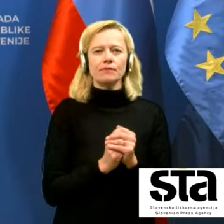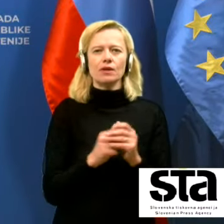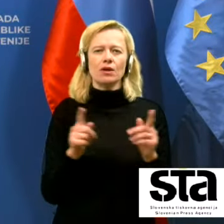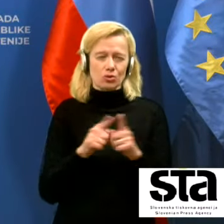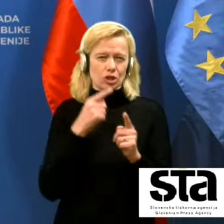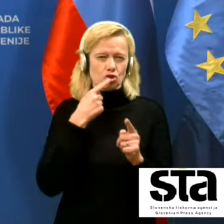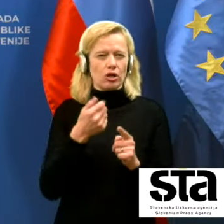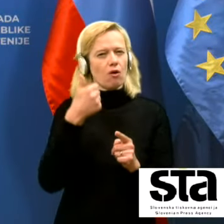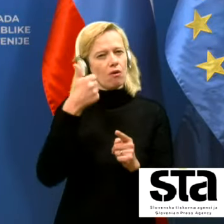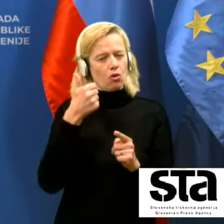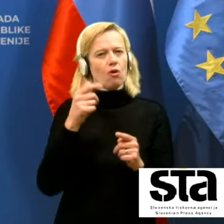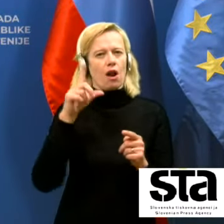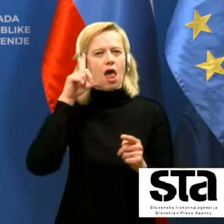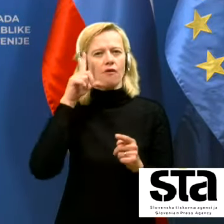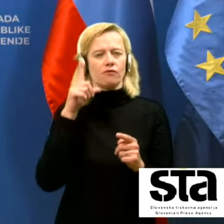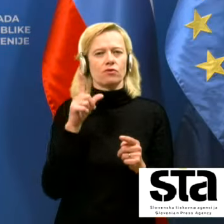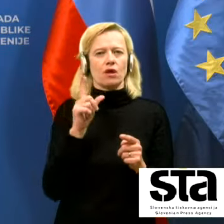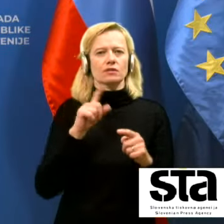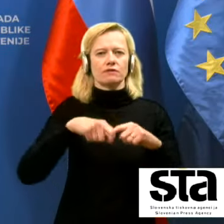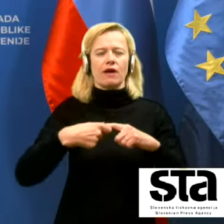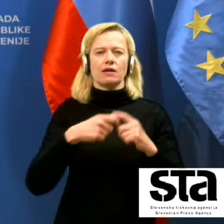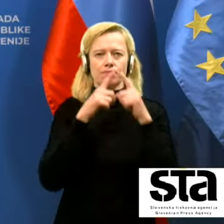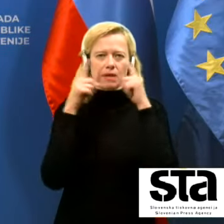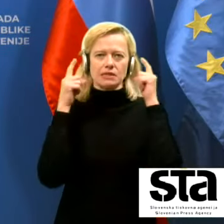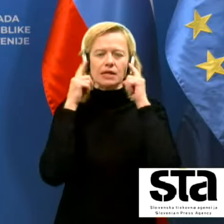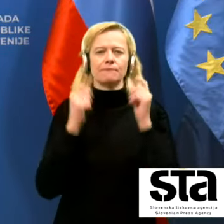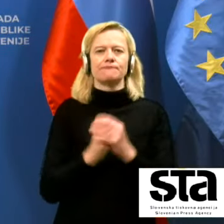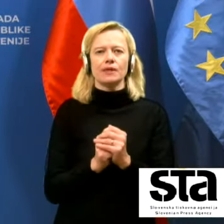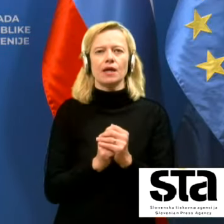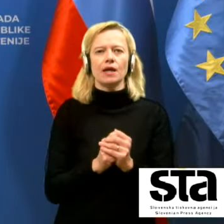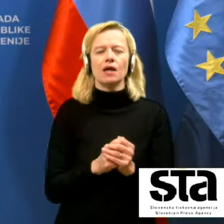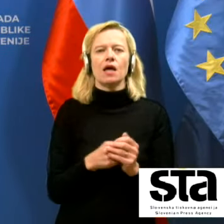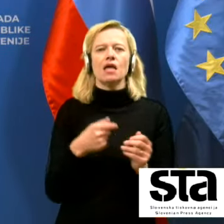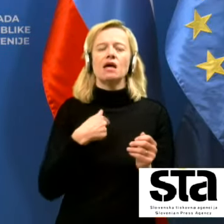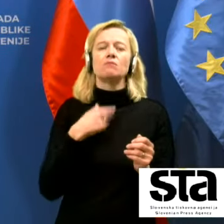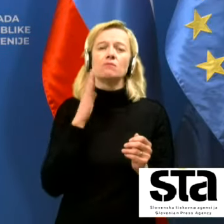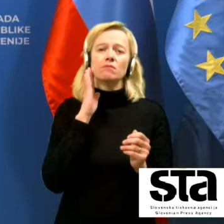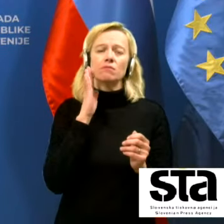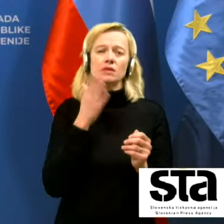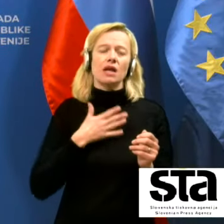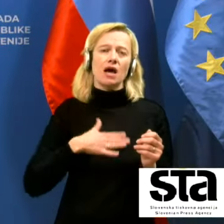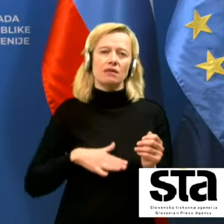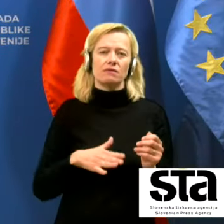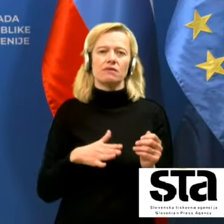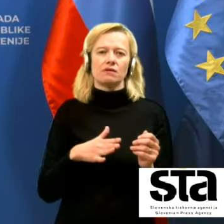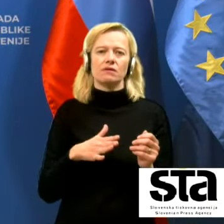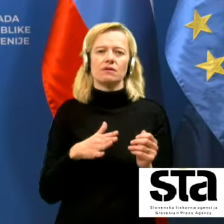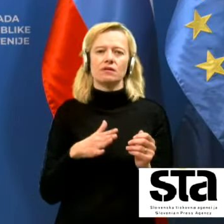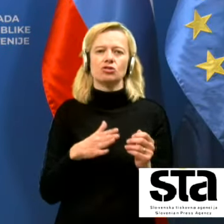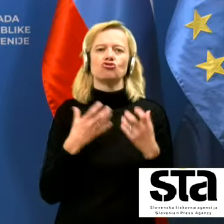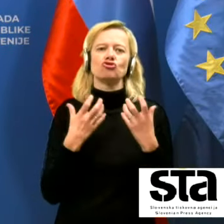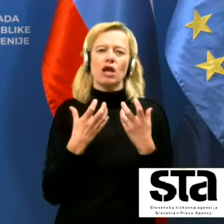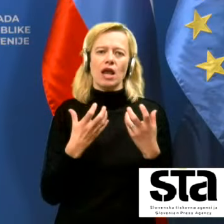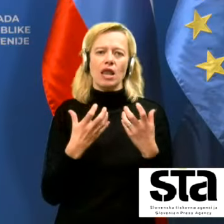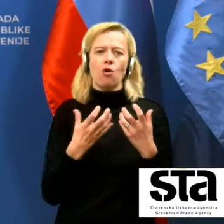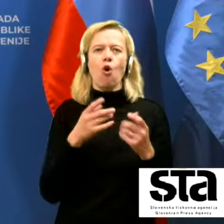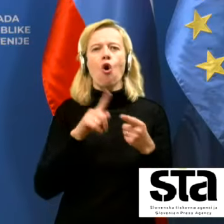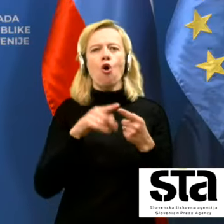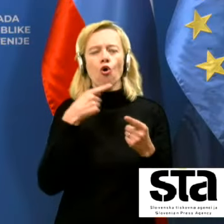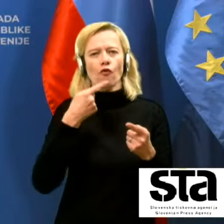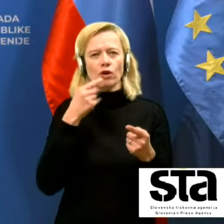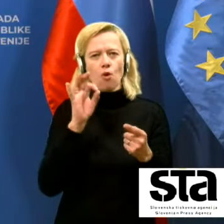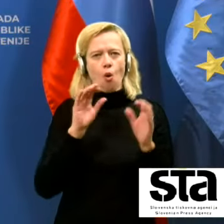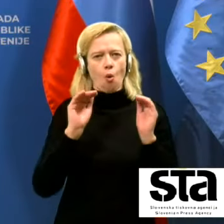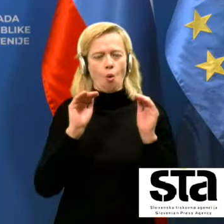eno glavnih urodi. Zdaj, jaz bi si vedno želel, ko govorimo o teh ukrepih in tu je bilo nemalo